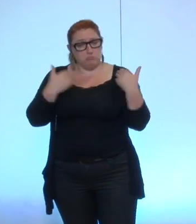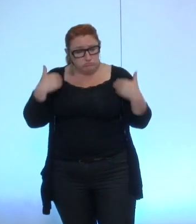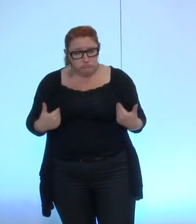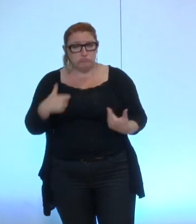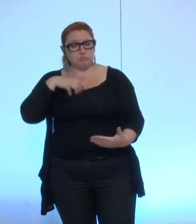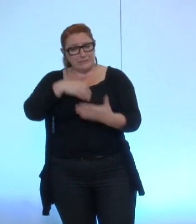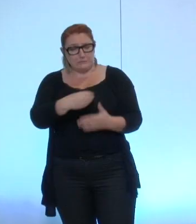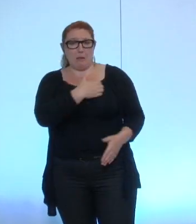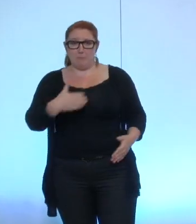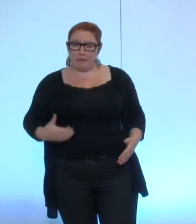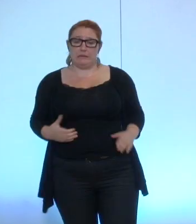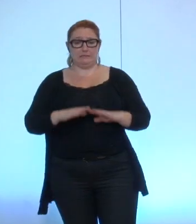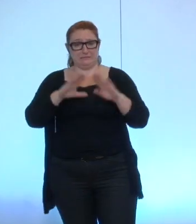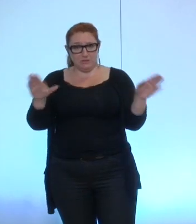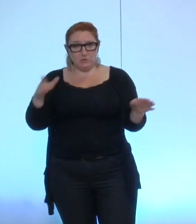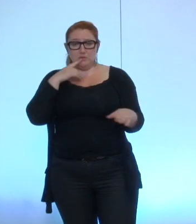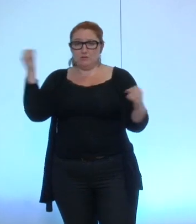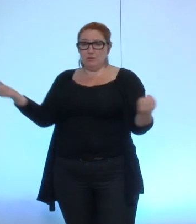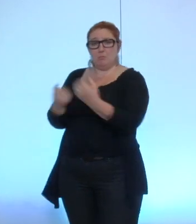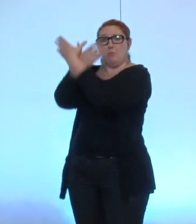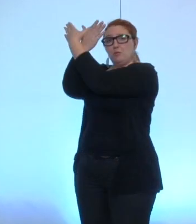et les décisions de la métro